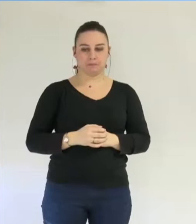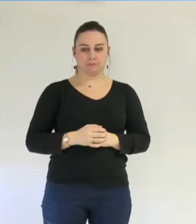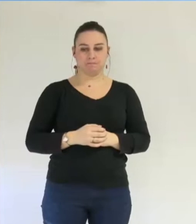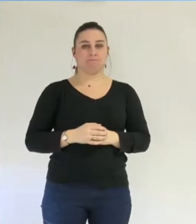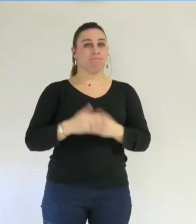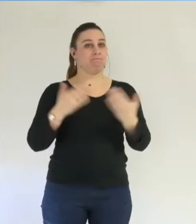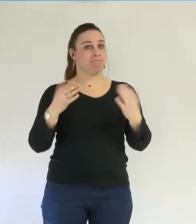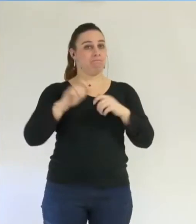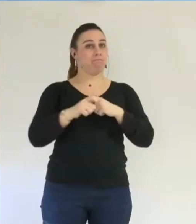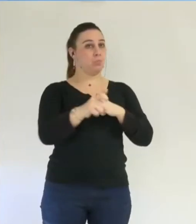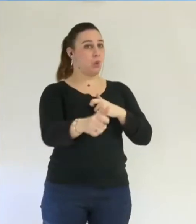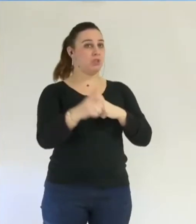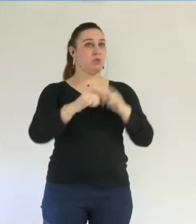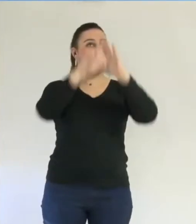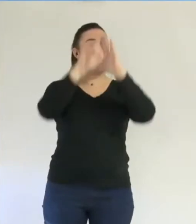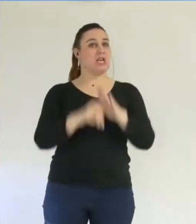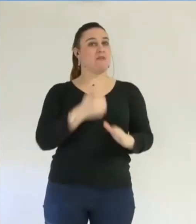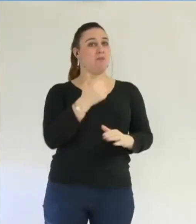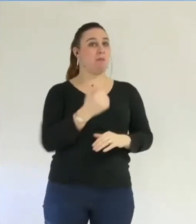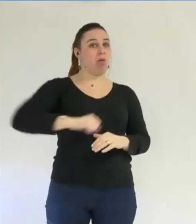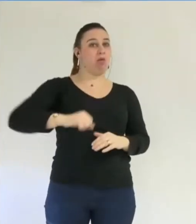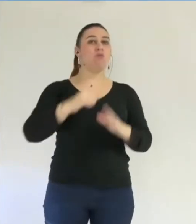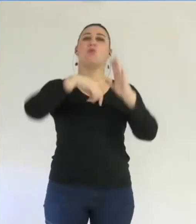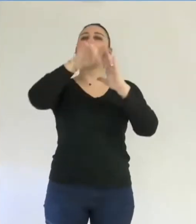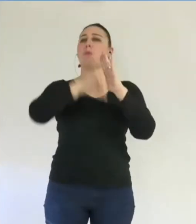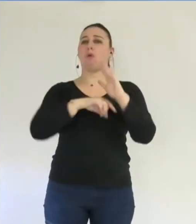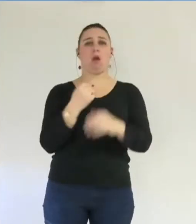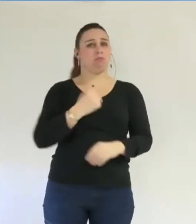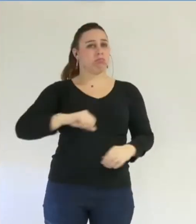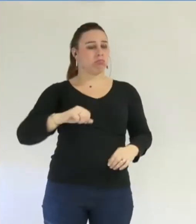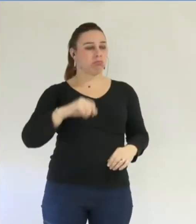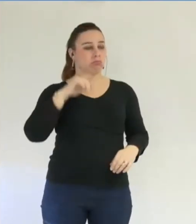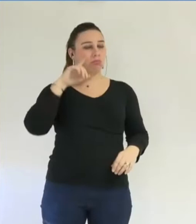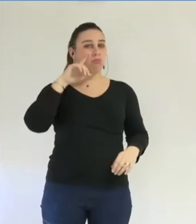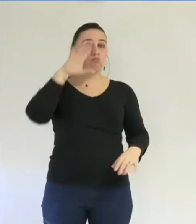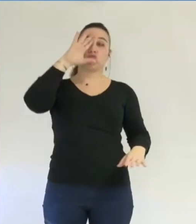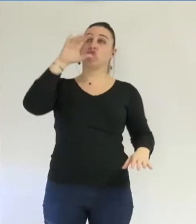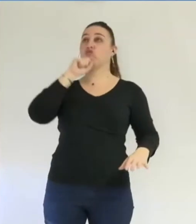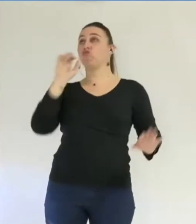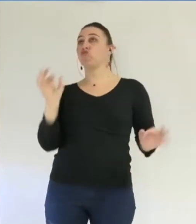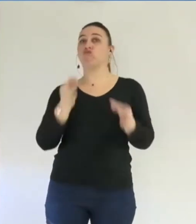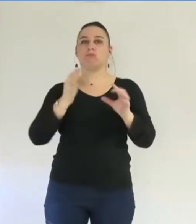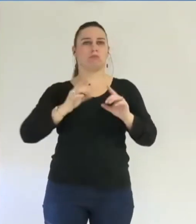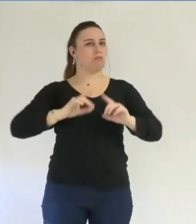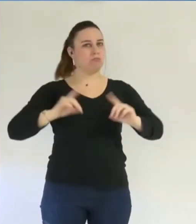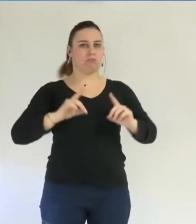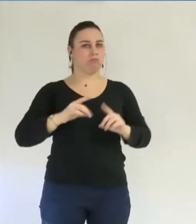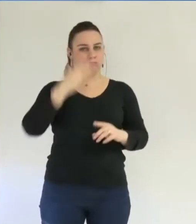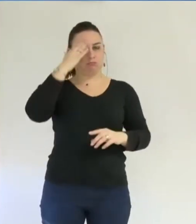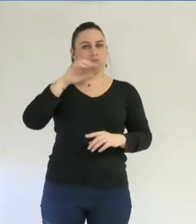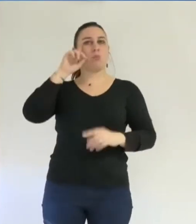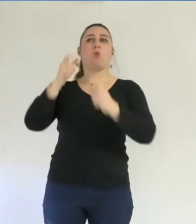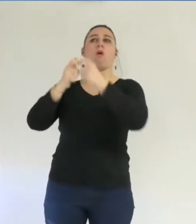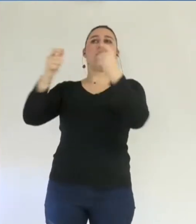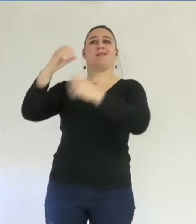non-respect de la procédure législative ou réglementaire n'est pas une coïncidence, puisque la Chambre régionale des